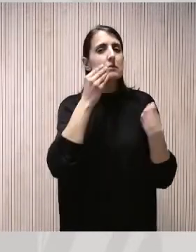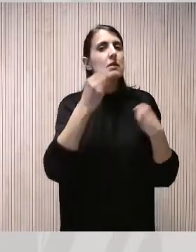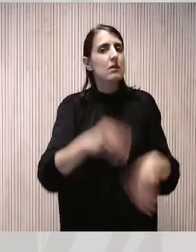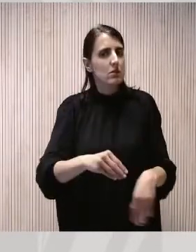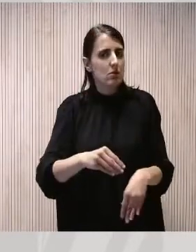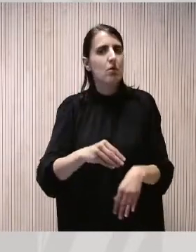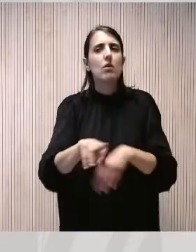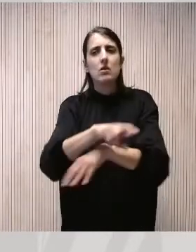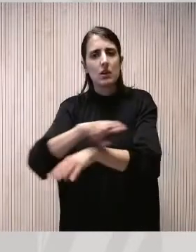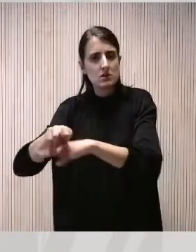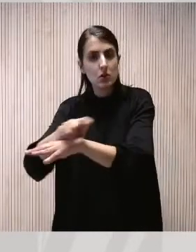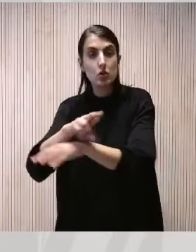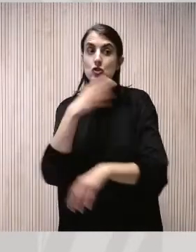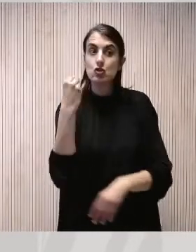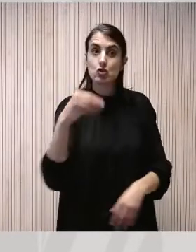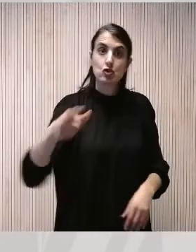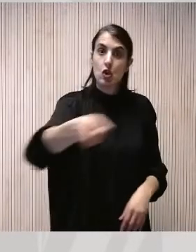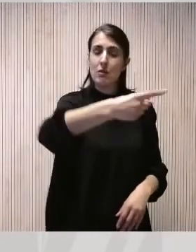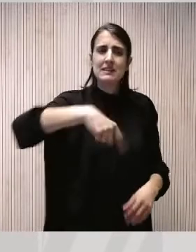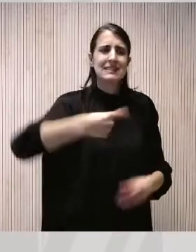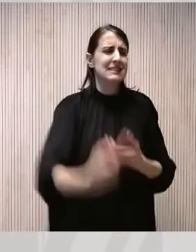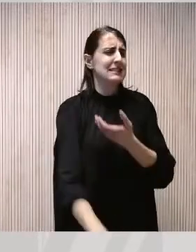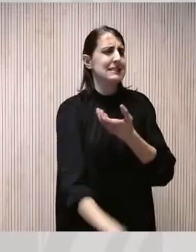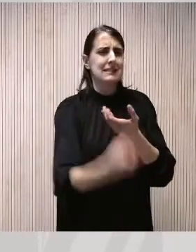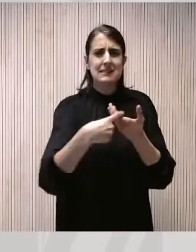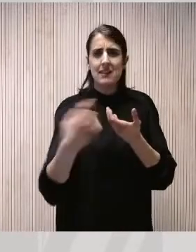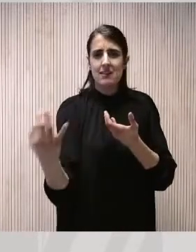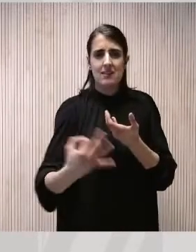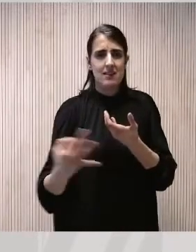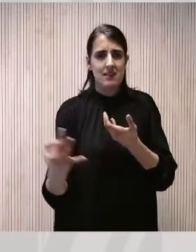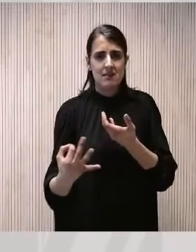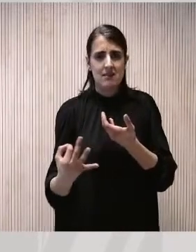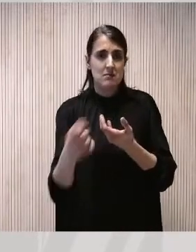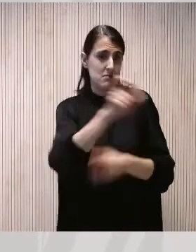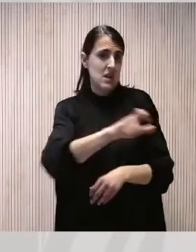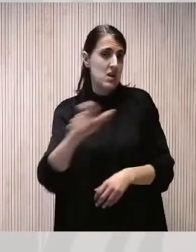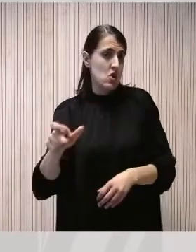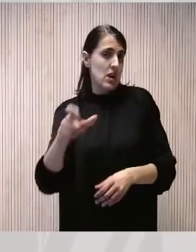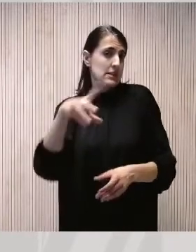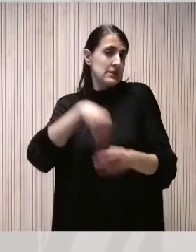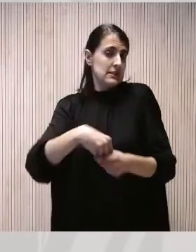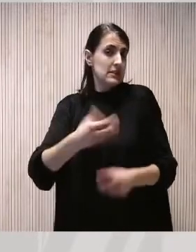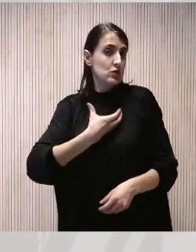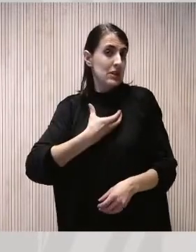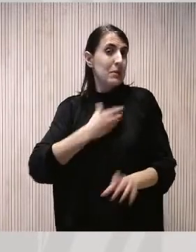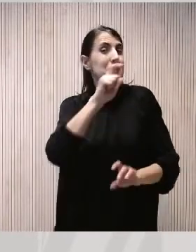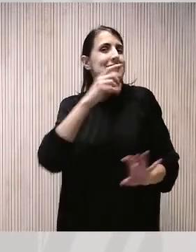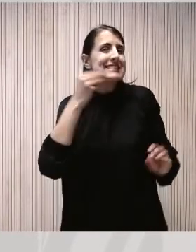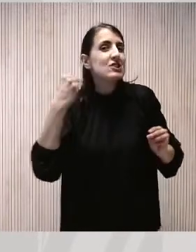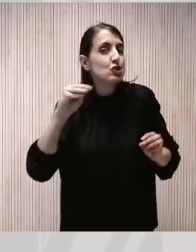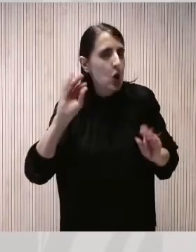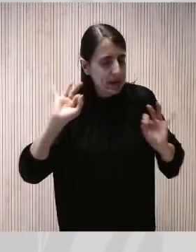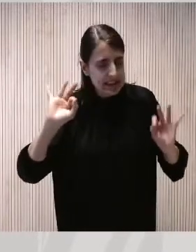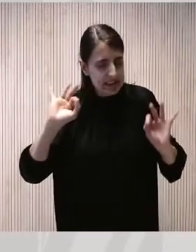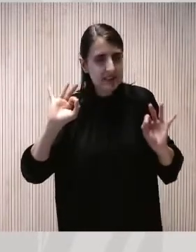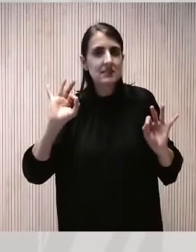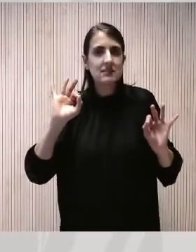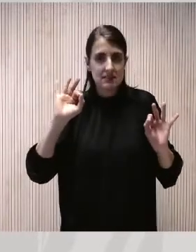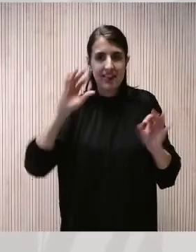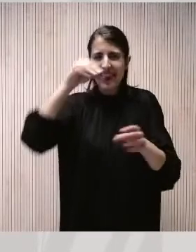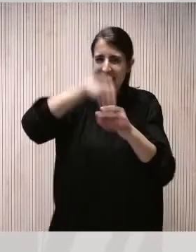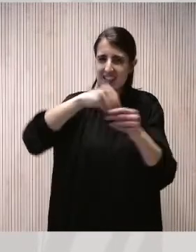les regidores i regidors de joventut, o regidores i regidors joves dels ajuntaments i de les institucions del nostre